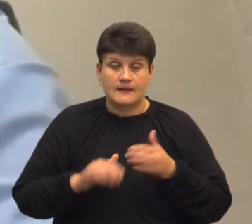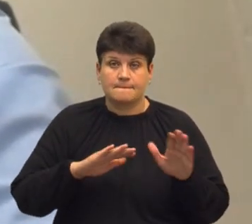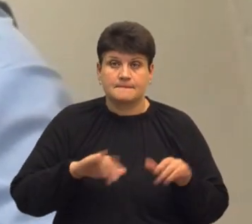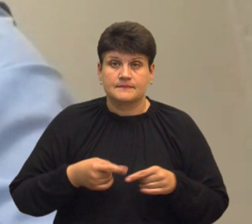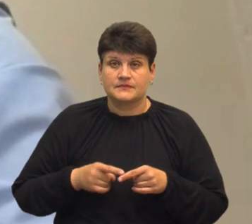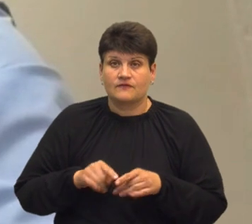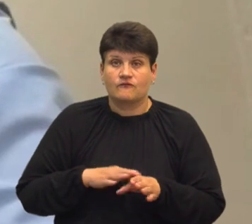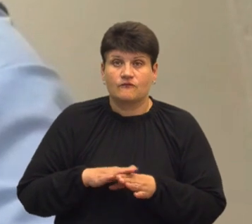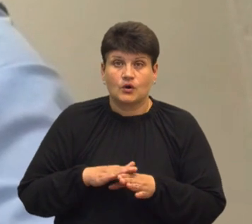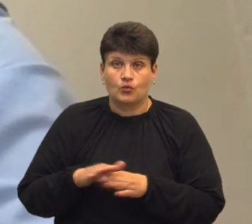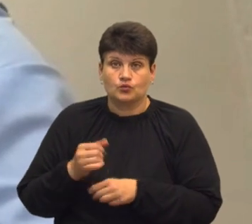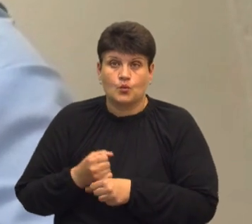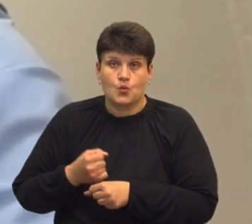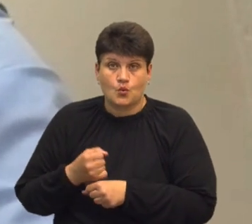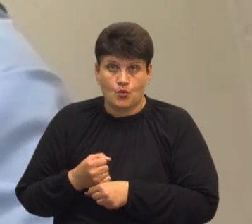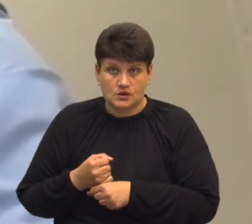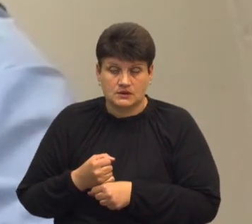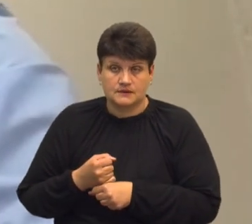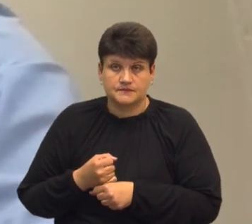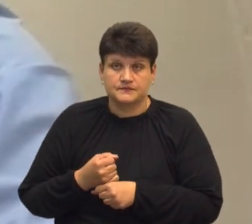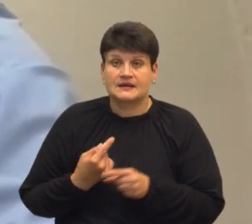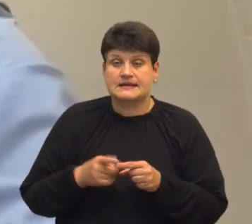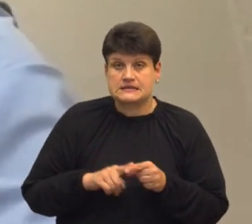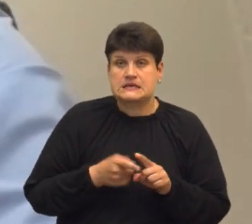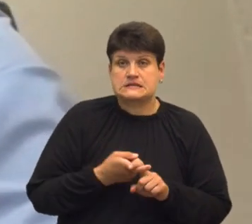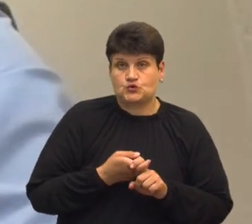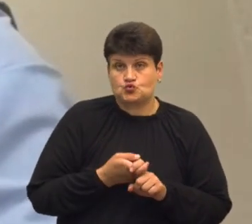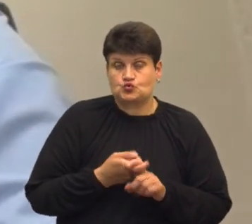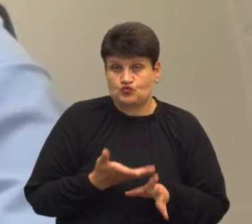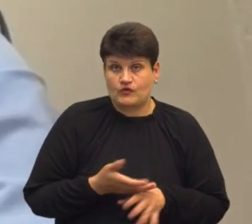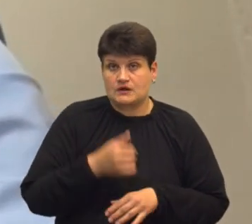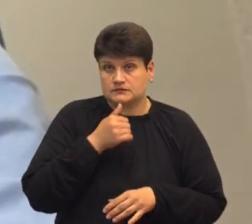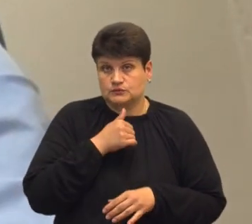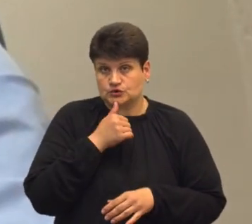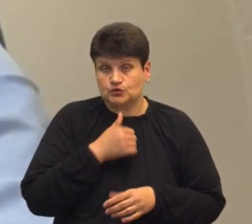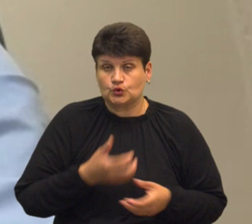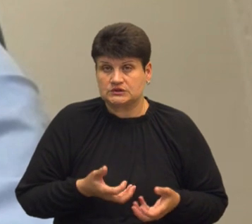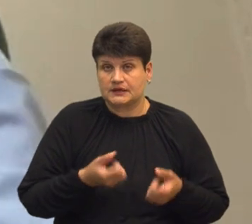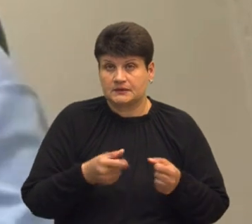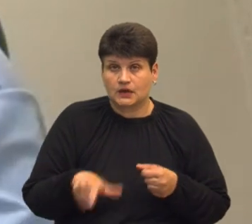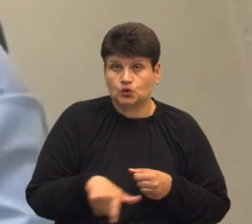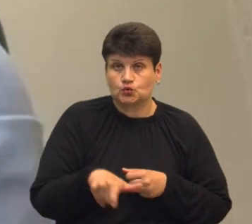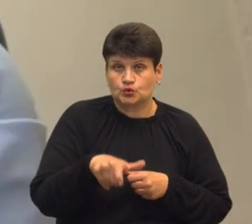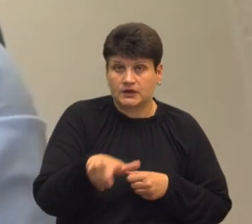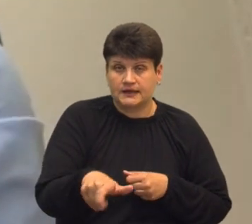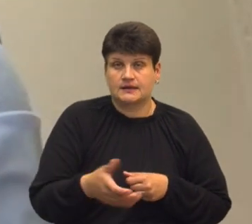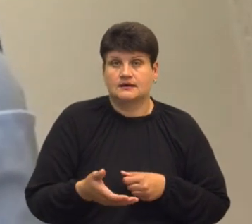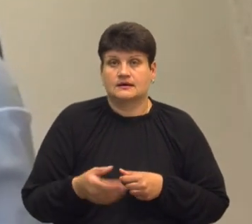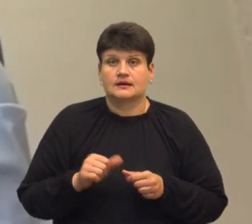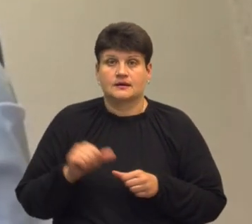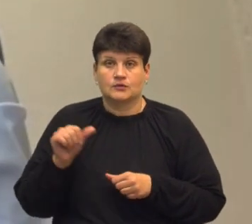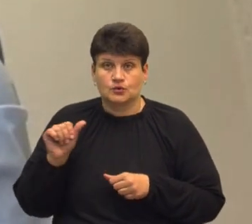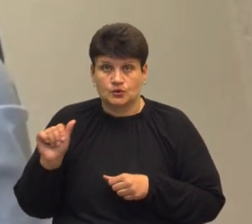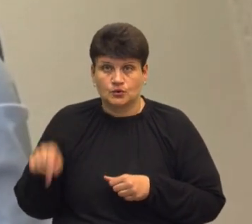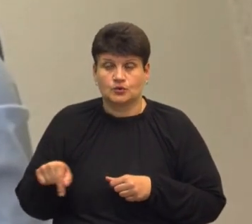виконувало певні роботи. Це стосувалося як експлуатаційного отримання доріг, при цьому стосувалося